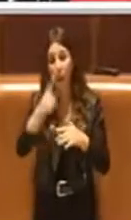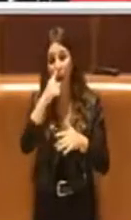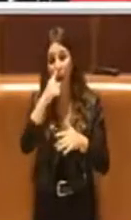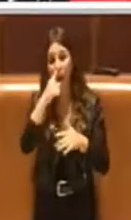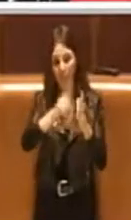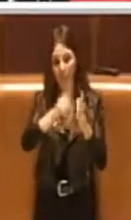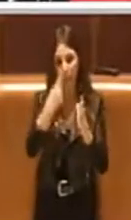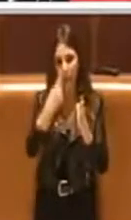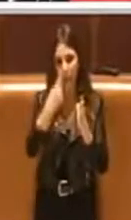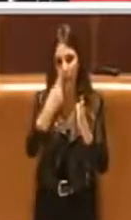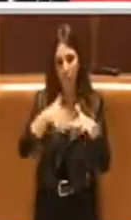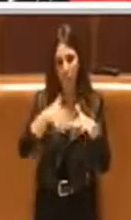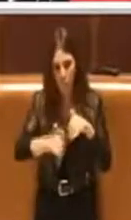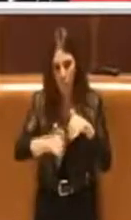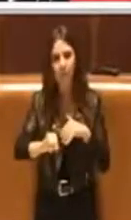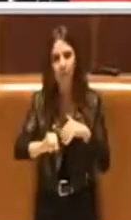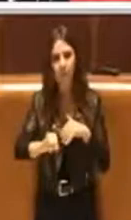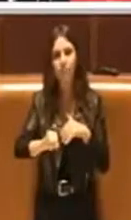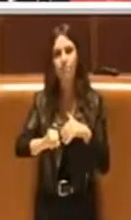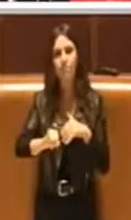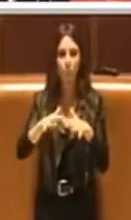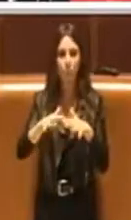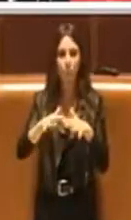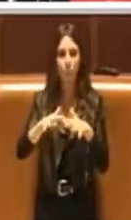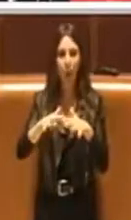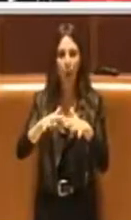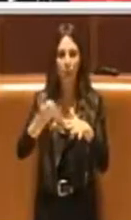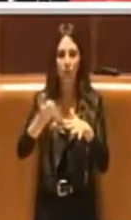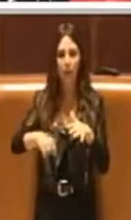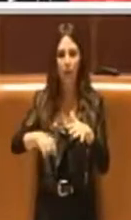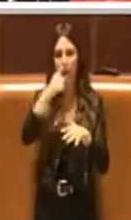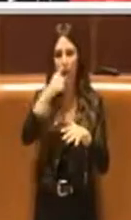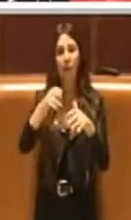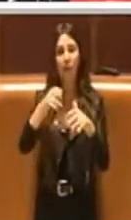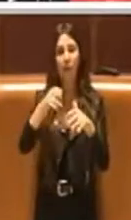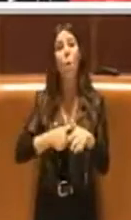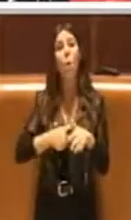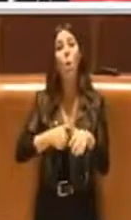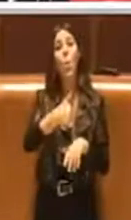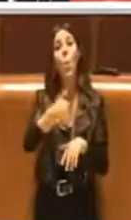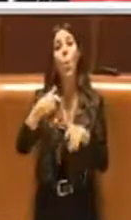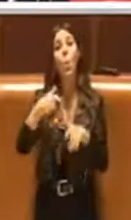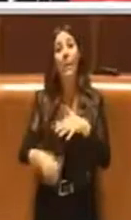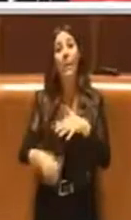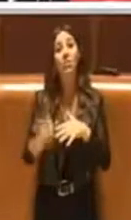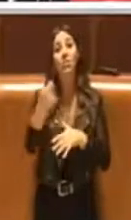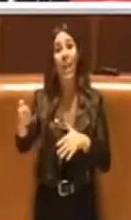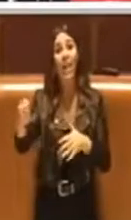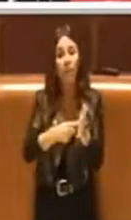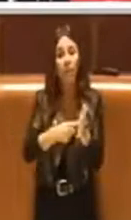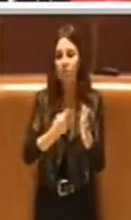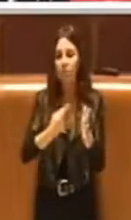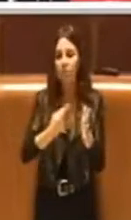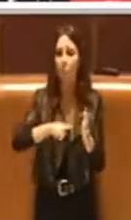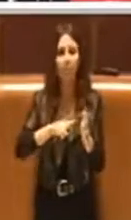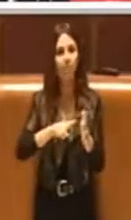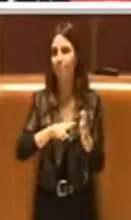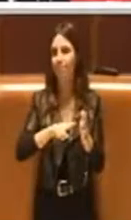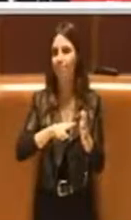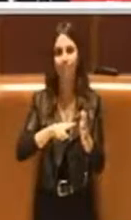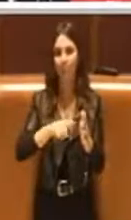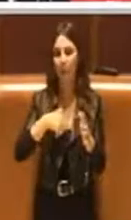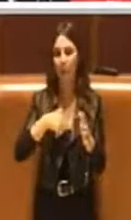insomma quasi alla fine di novembre di questo miliardo e cento milioni purtroppo non siamo riusciti ad